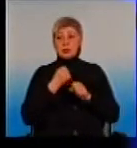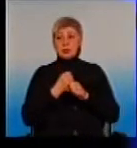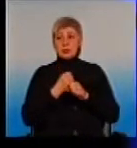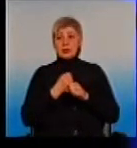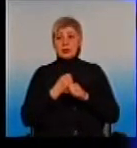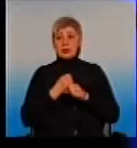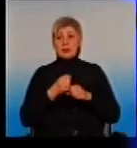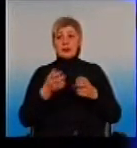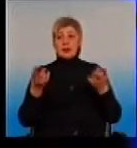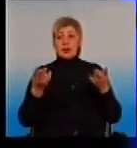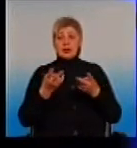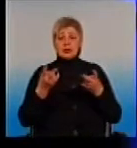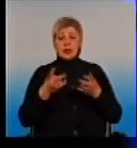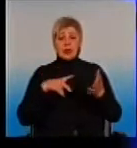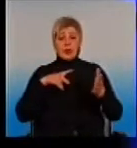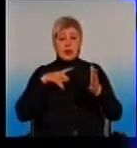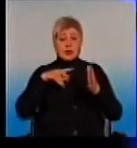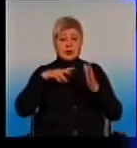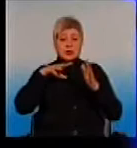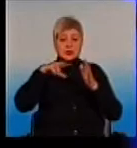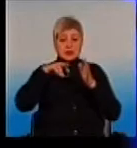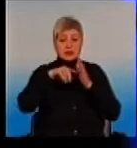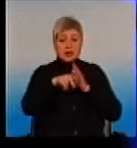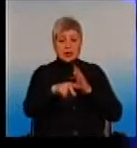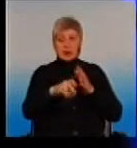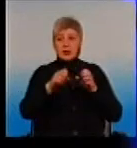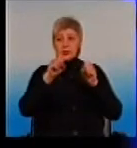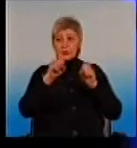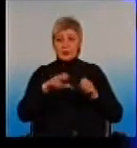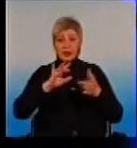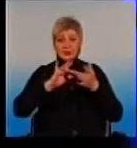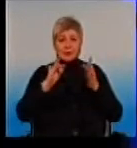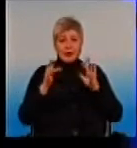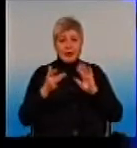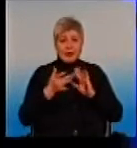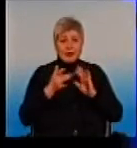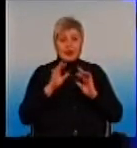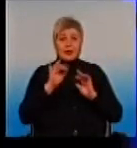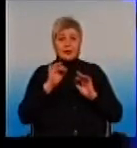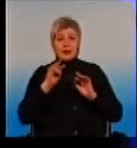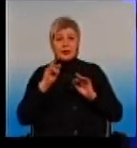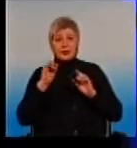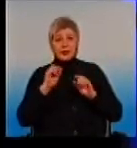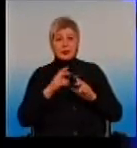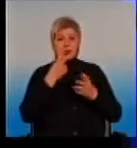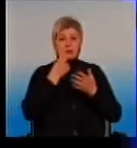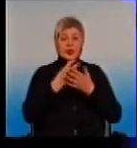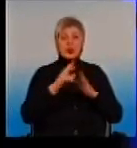треба зайти в спеціальну електронну систему? Можна зайти в електронну систему, посмотріти, які